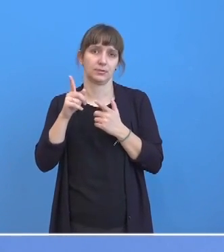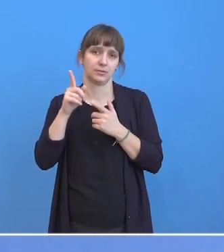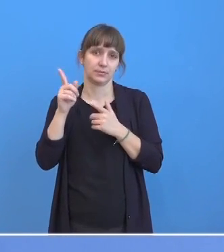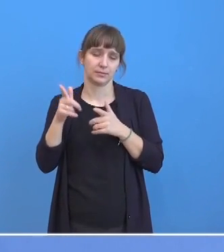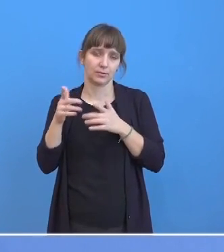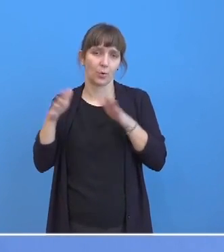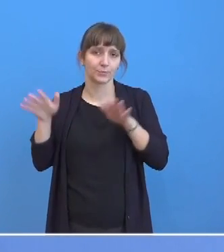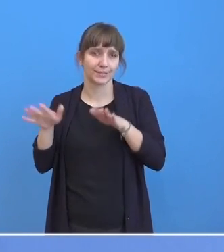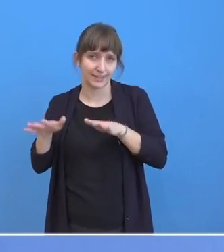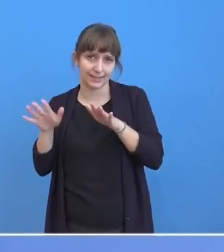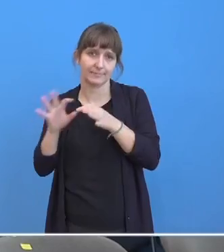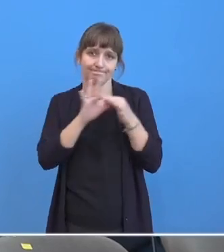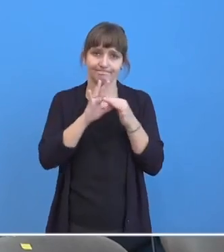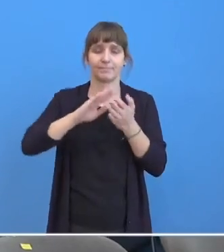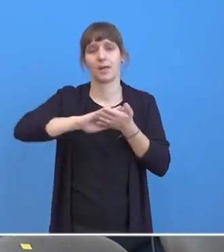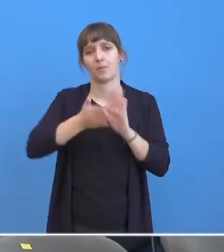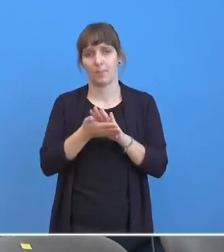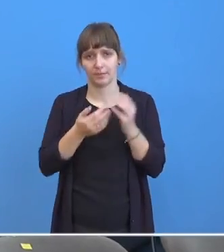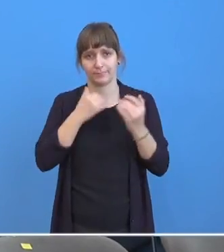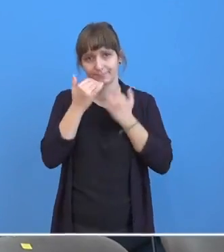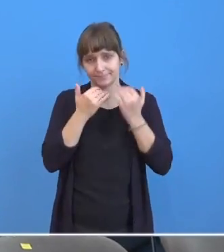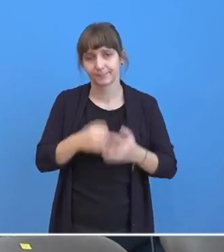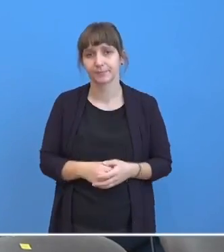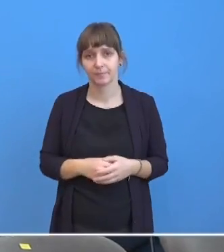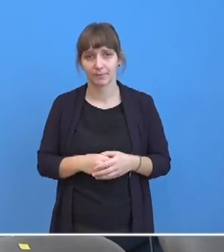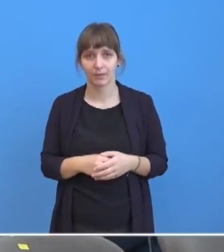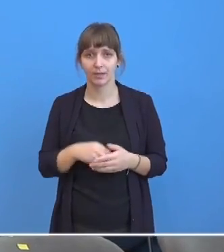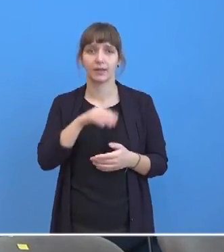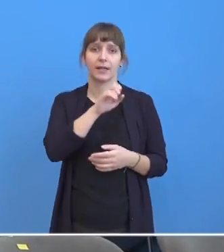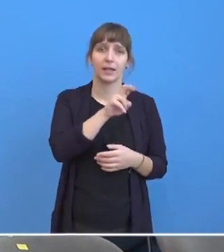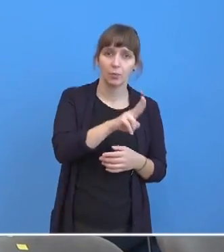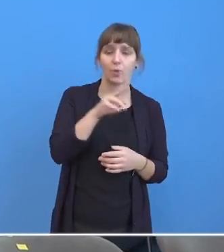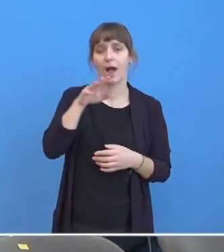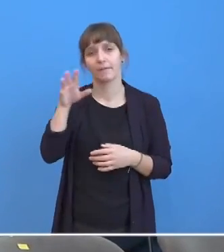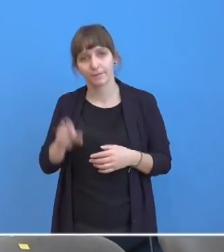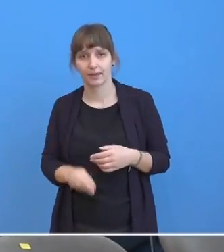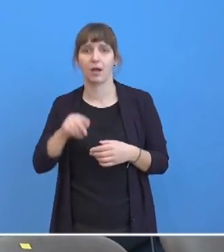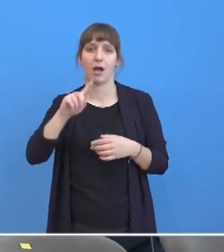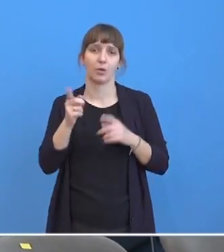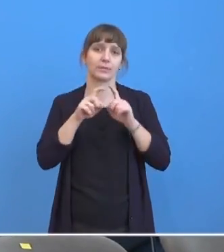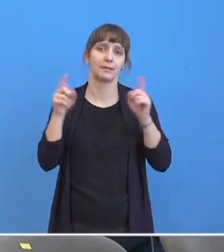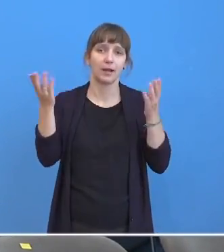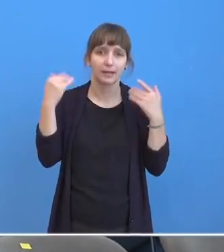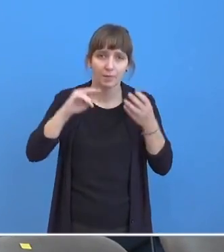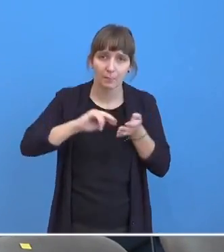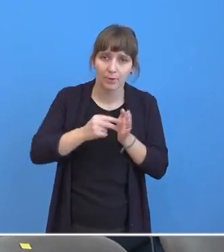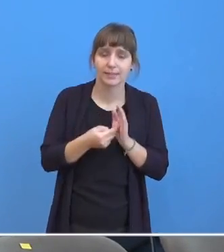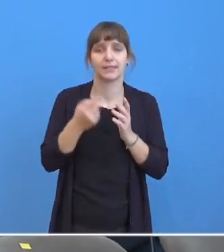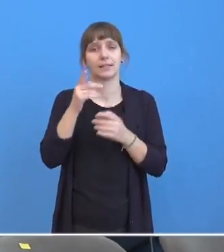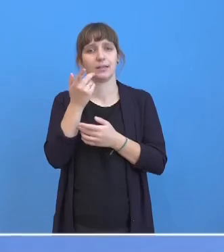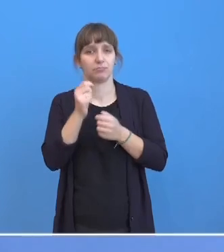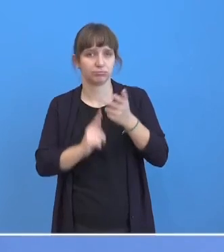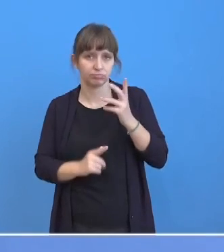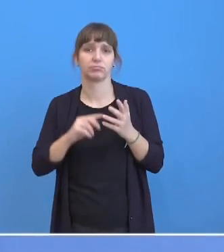sprechen. Die Klimapolitik und die Beziehungen zwischen EU und Afrika stehen ebenfalls auf dem Programm. Außerdem